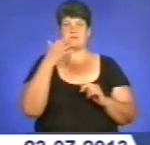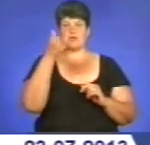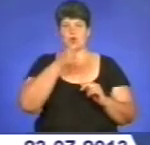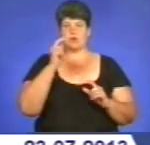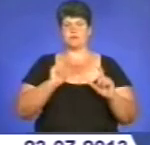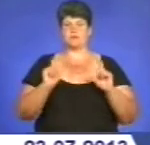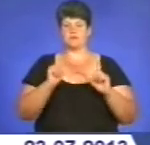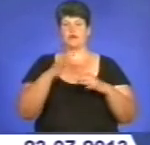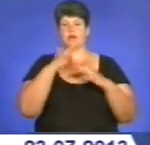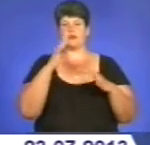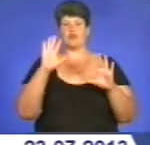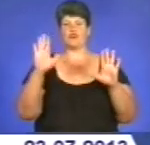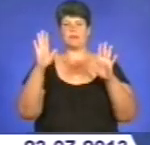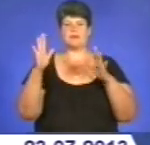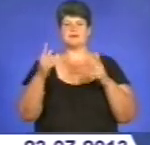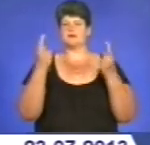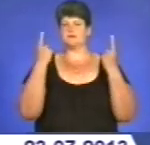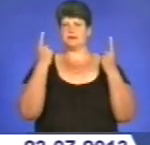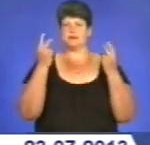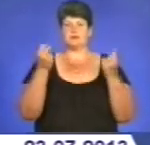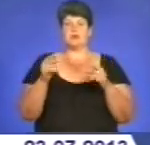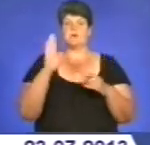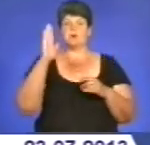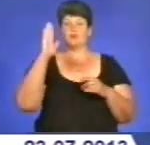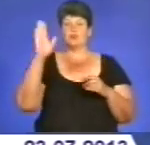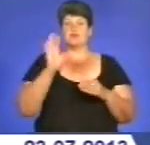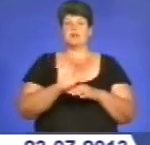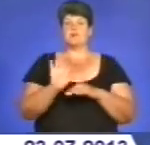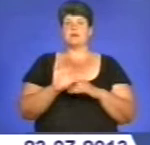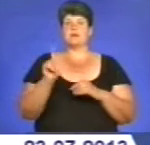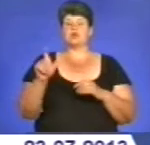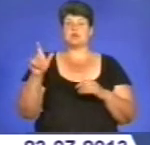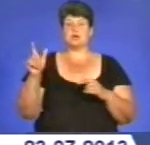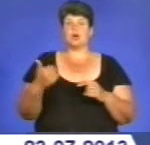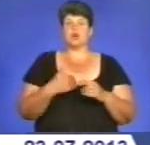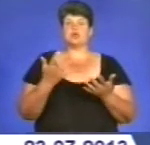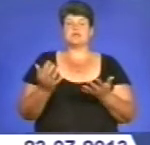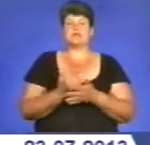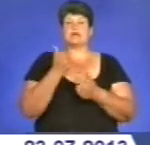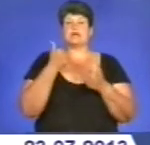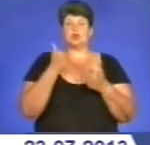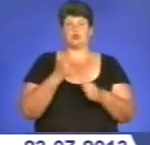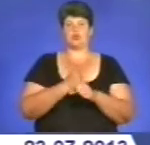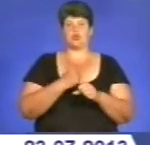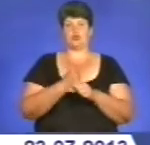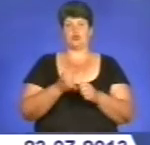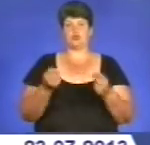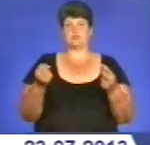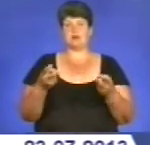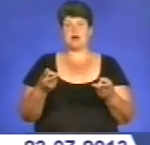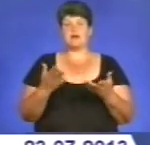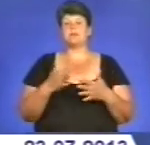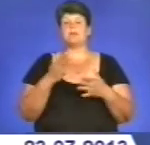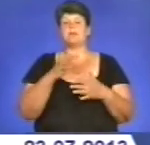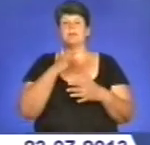багатьох випадках за чималі гроші майбутні випускники сподіваються знайти добру роботу за профілем. Але чи багато